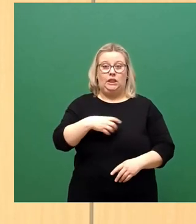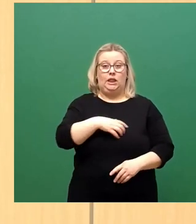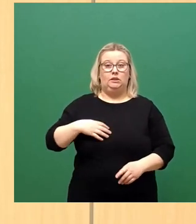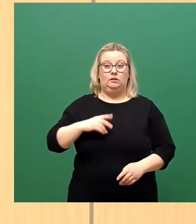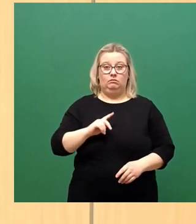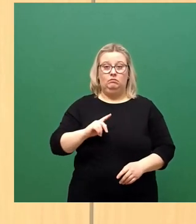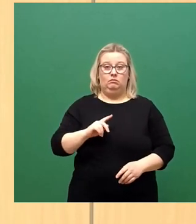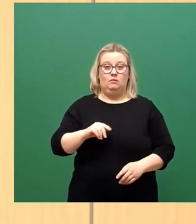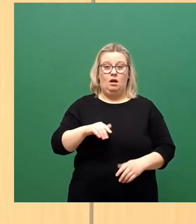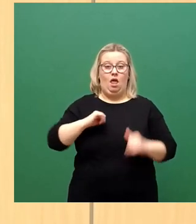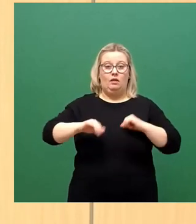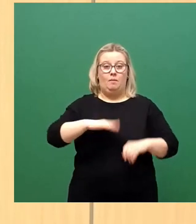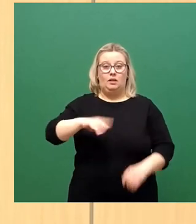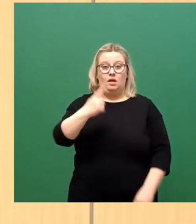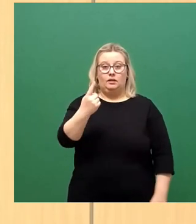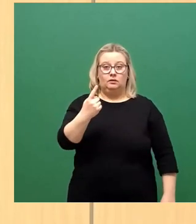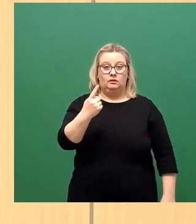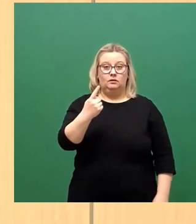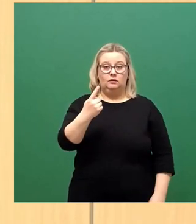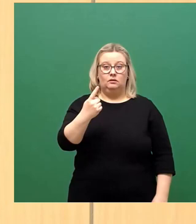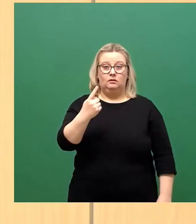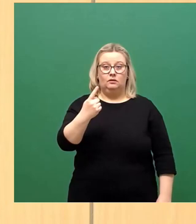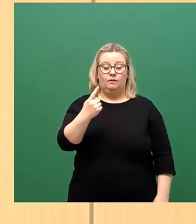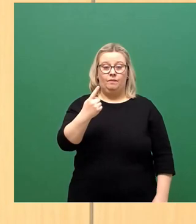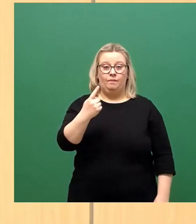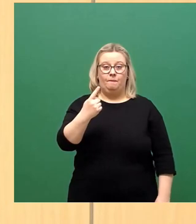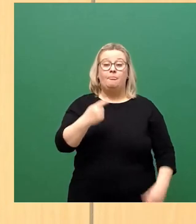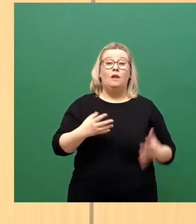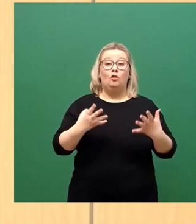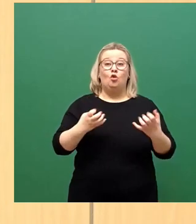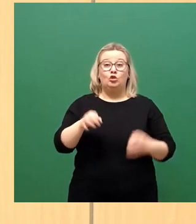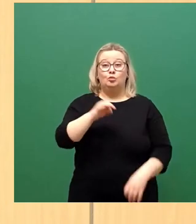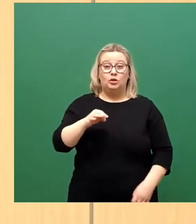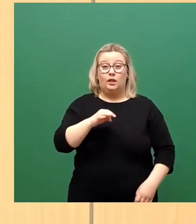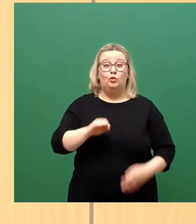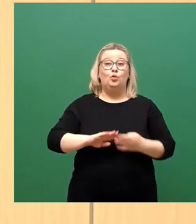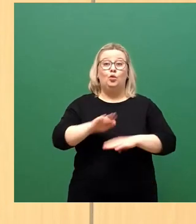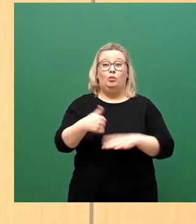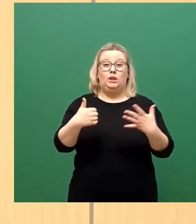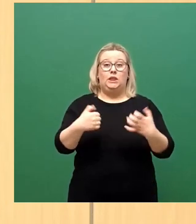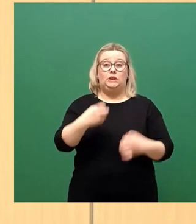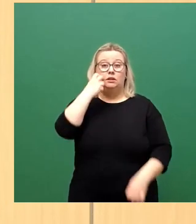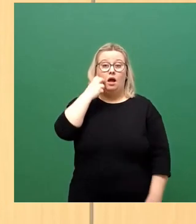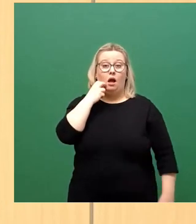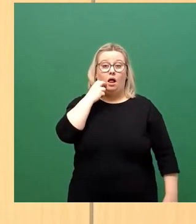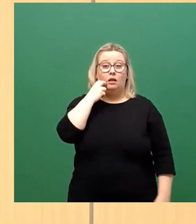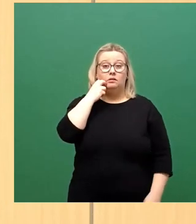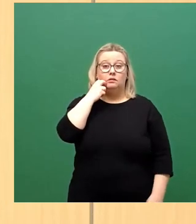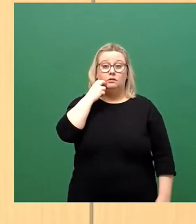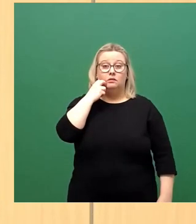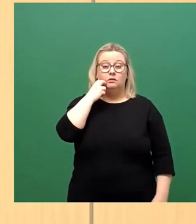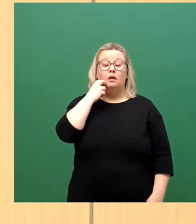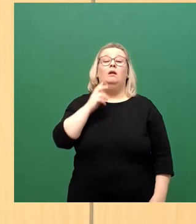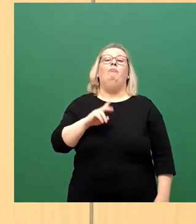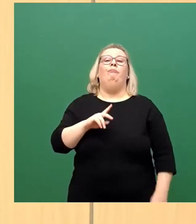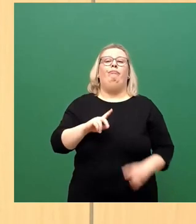90 Prozent von ihnen waren übrigens über 60 Jahre alt. Danach versteckte man sich hinter